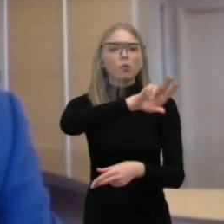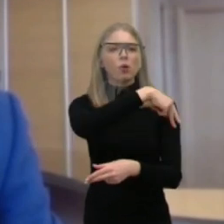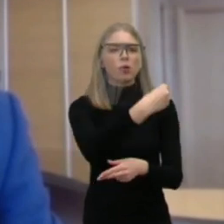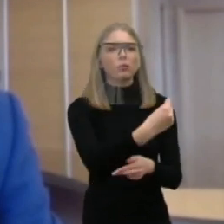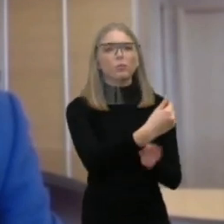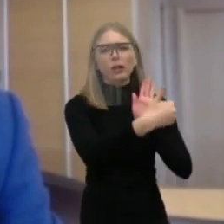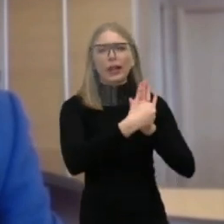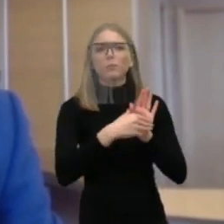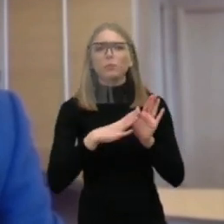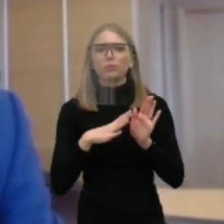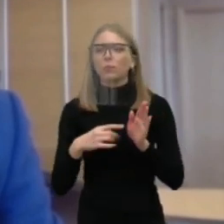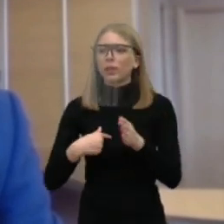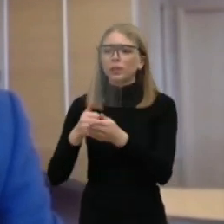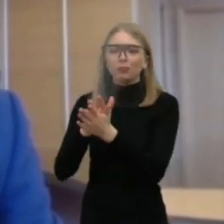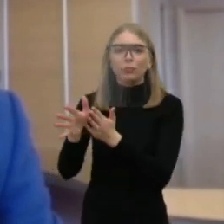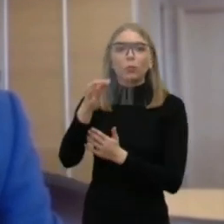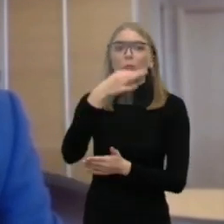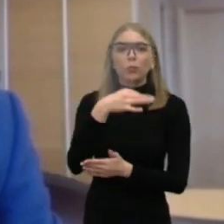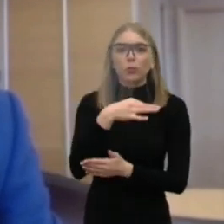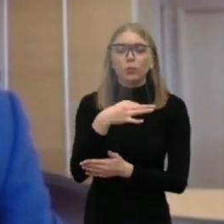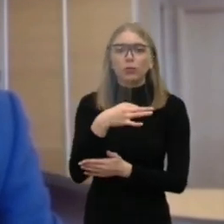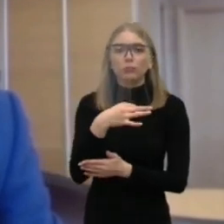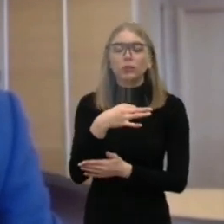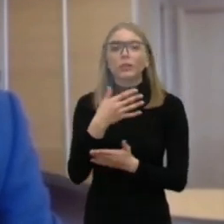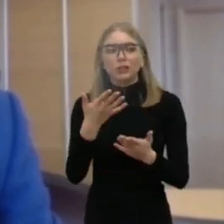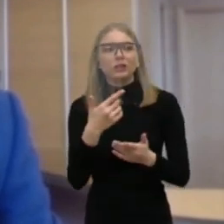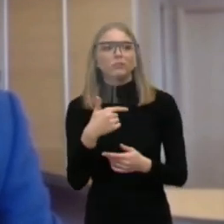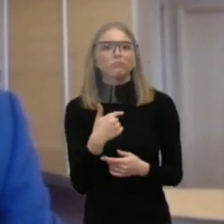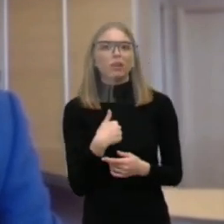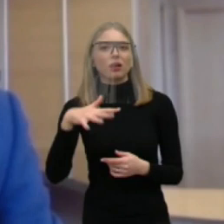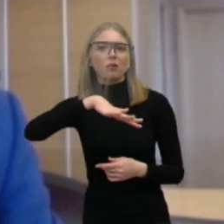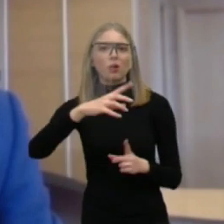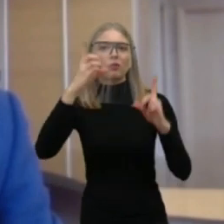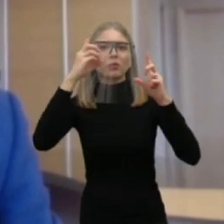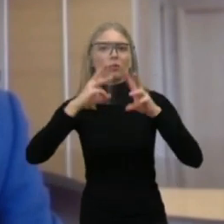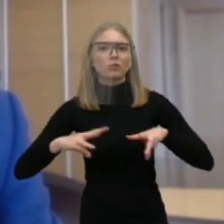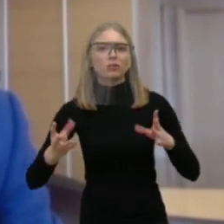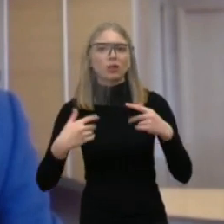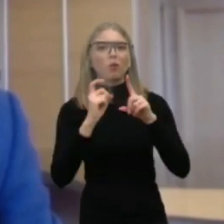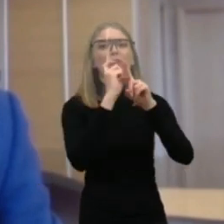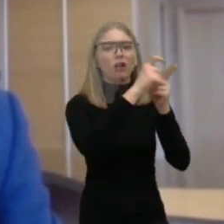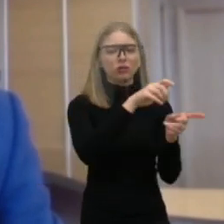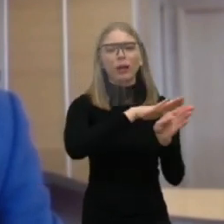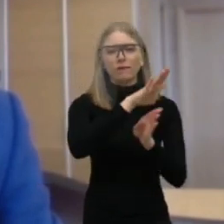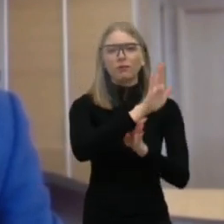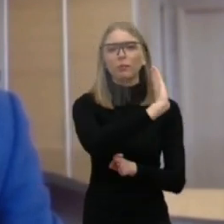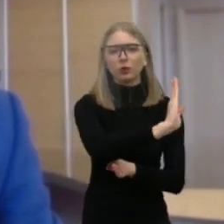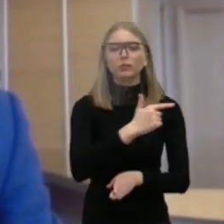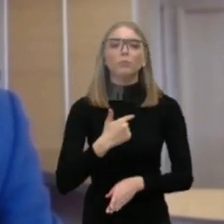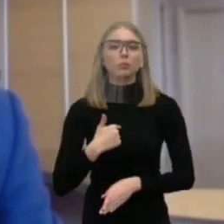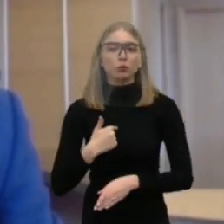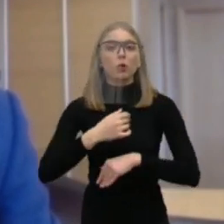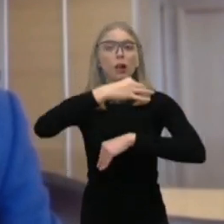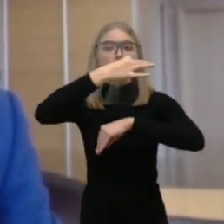investicijom. Tai čia yra mūsų aplinkos ministerijos visos sektoriaus ir ceho atsokomybė, kad